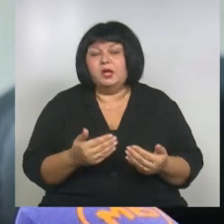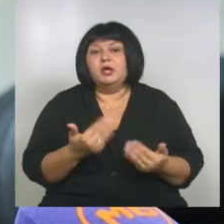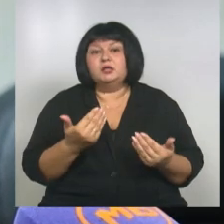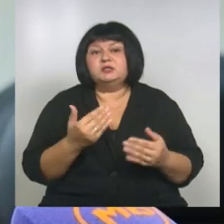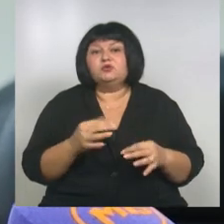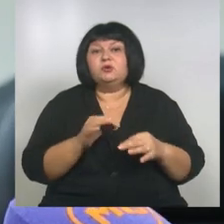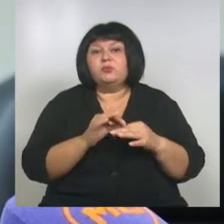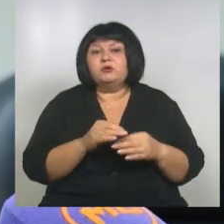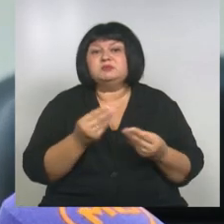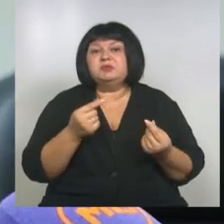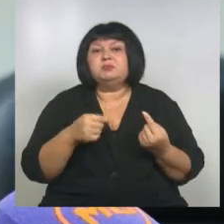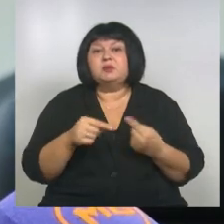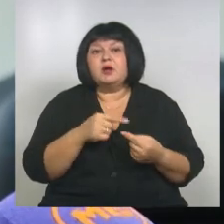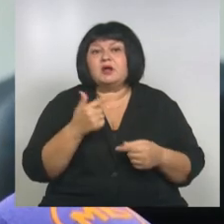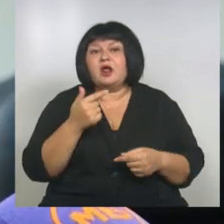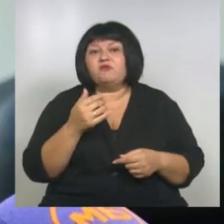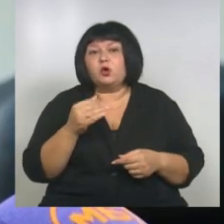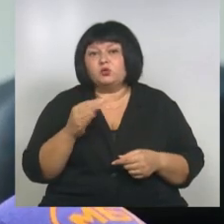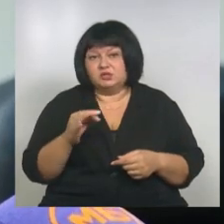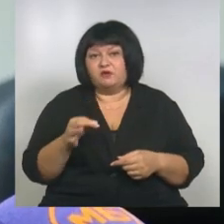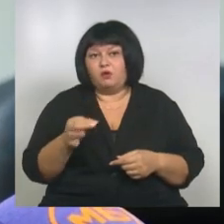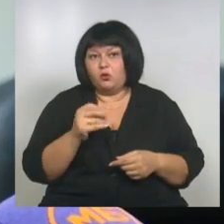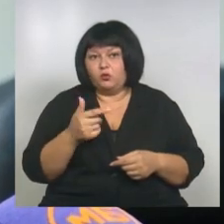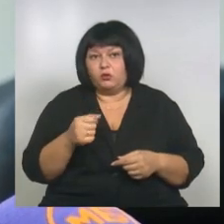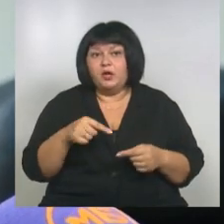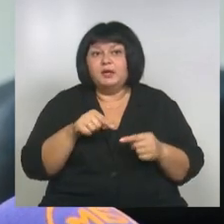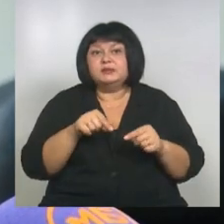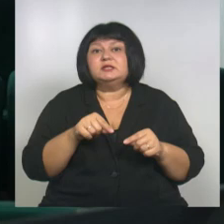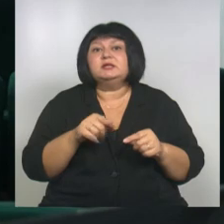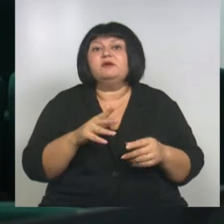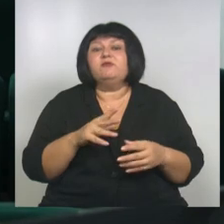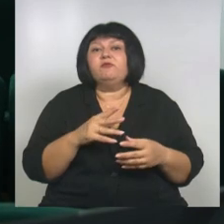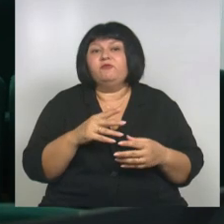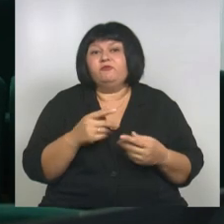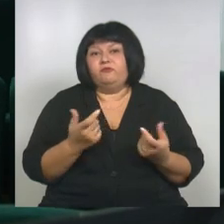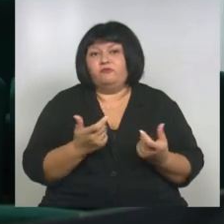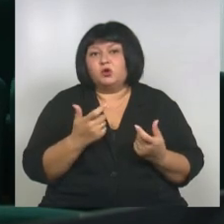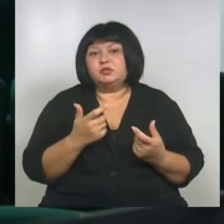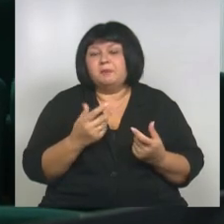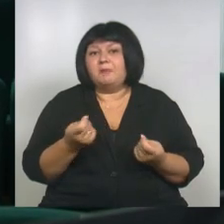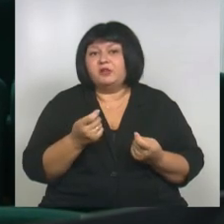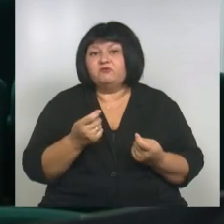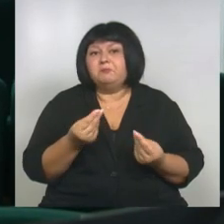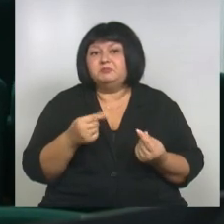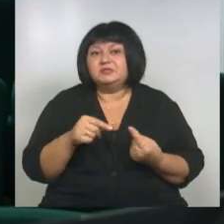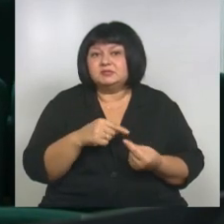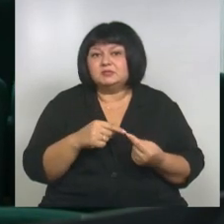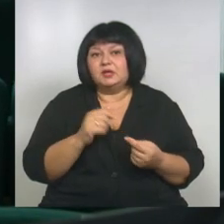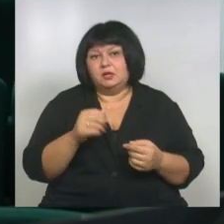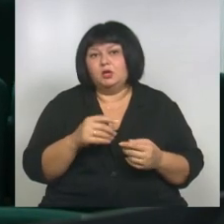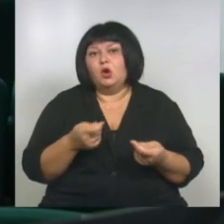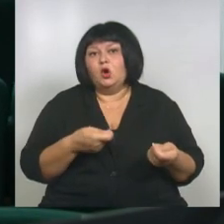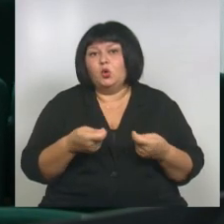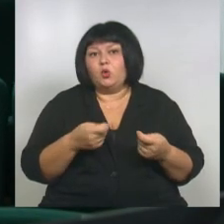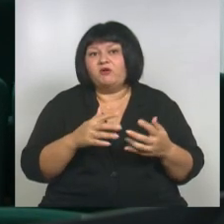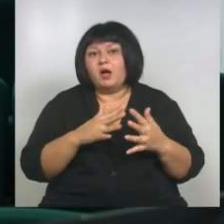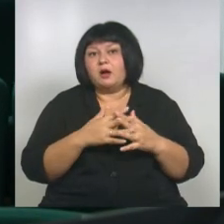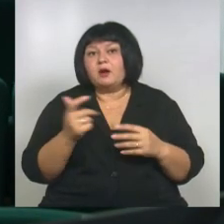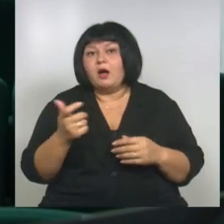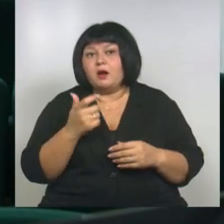провели с предпринимателями Грайворонского округа. Среди них как владельцы малого бизнеса, так и руководители аграрных предприятий.